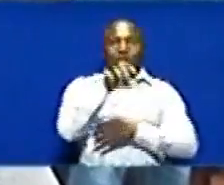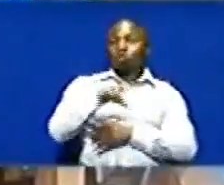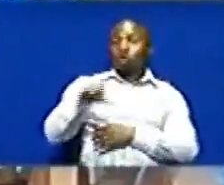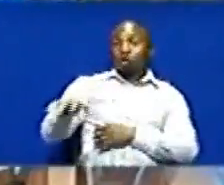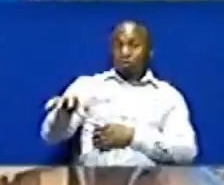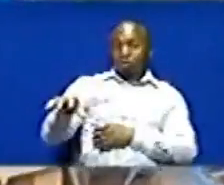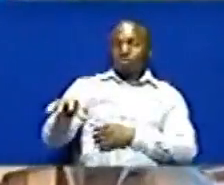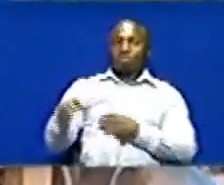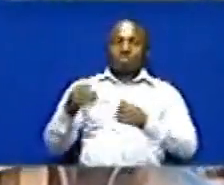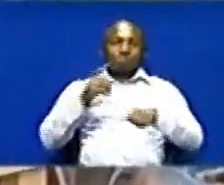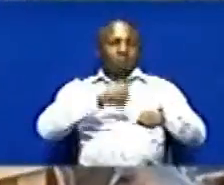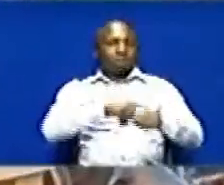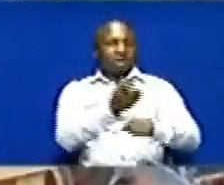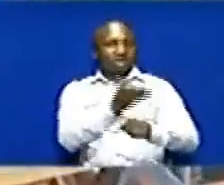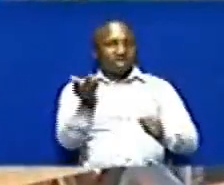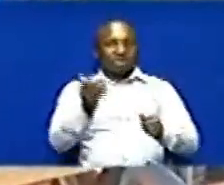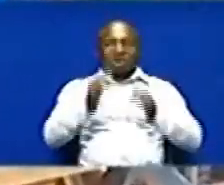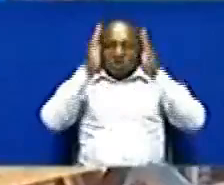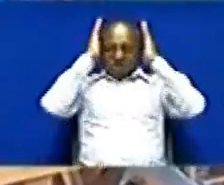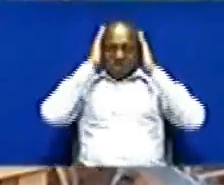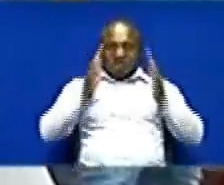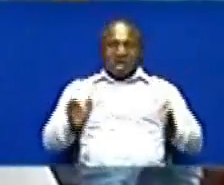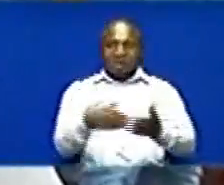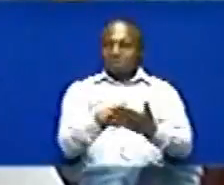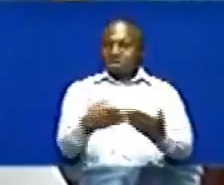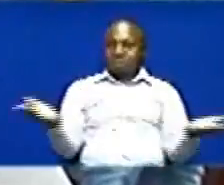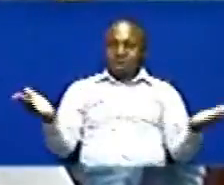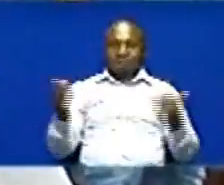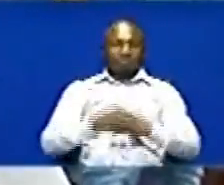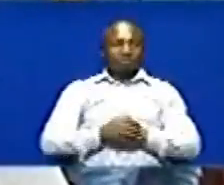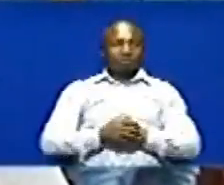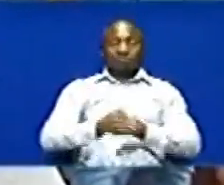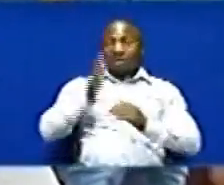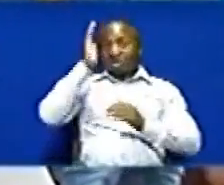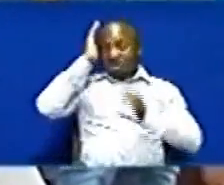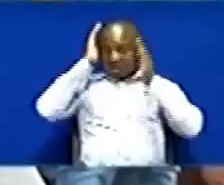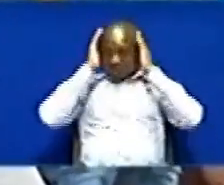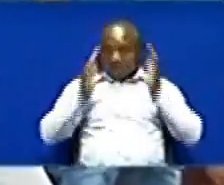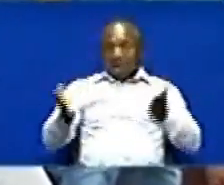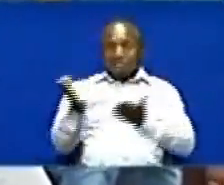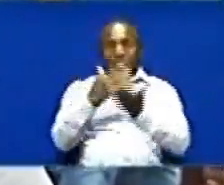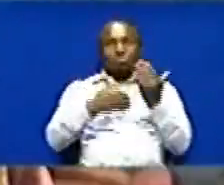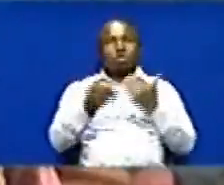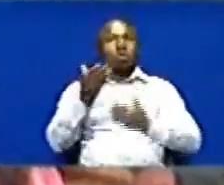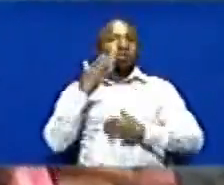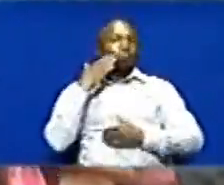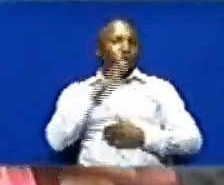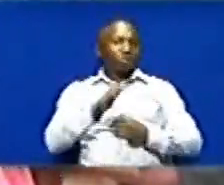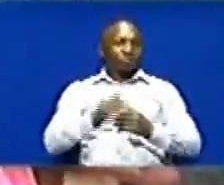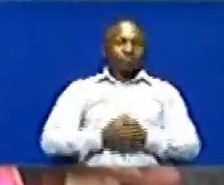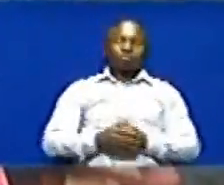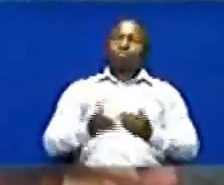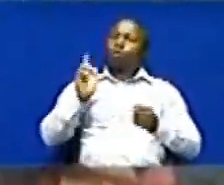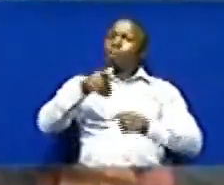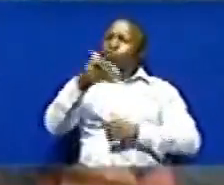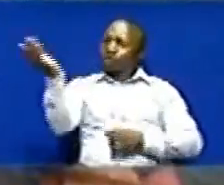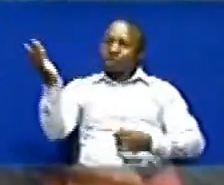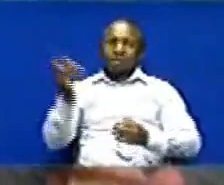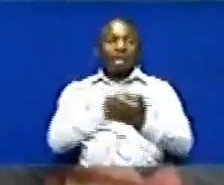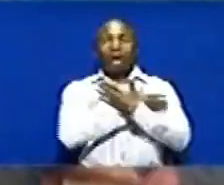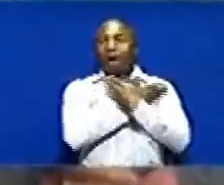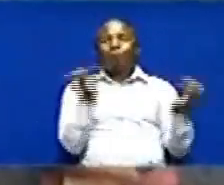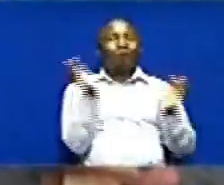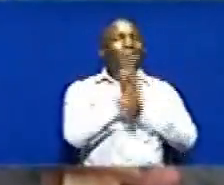Tumekua wakati mungine hatuna nidhamu Nidhamu Semu yoyote ni muhimu Kuna wale wengine hawana